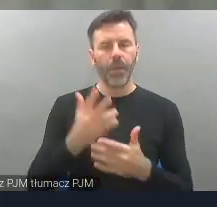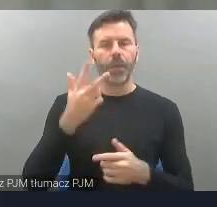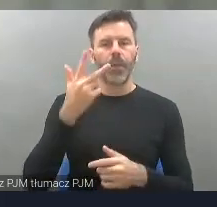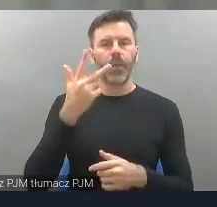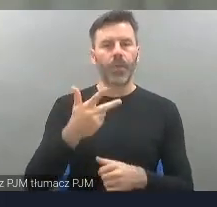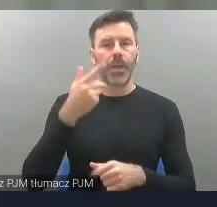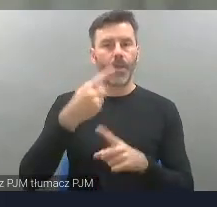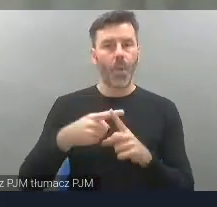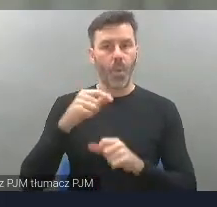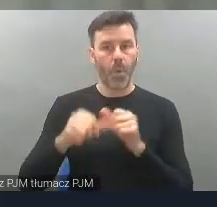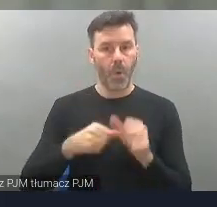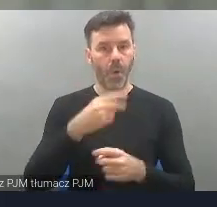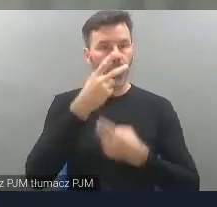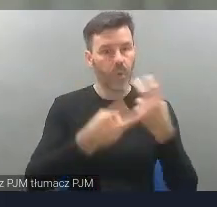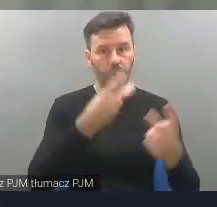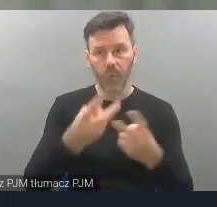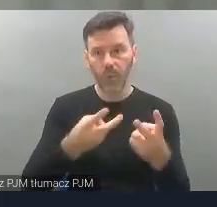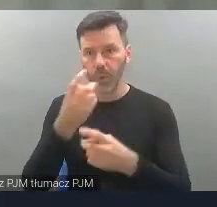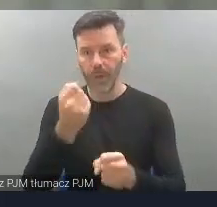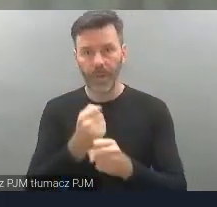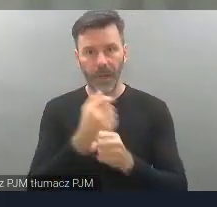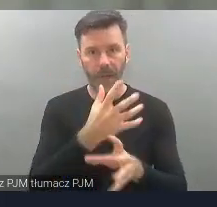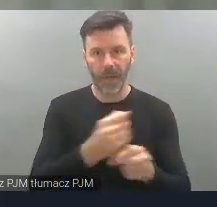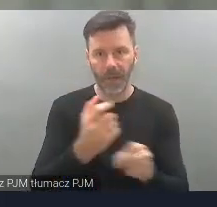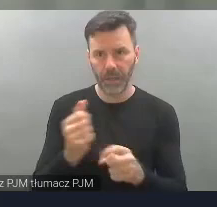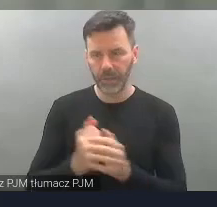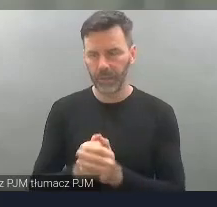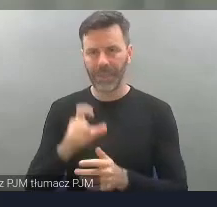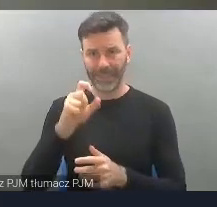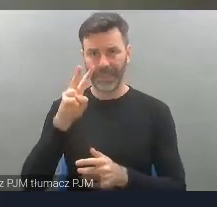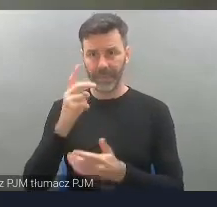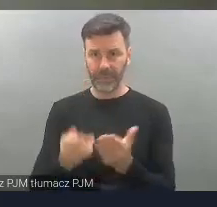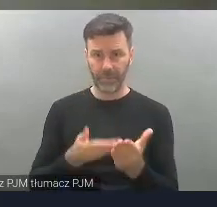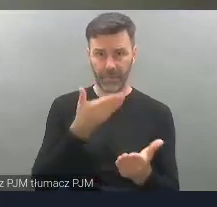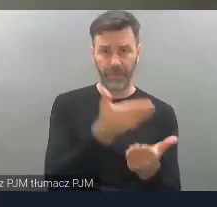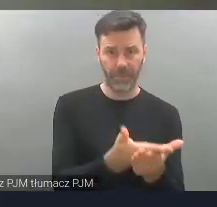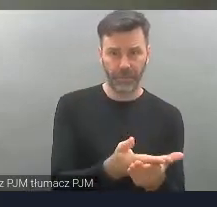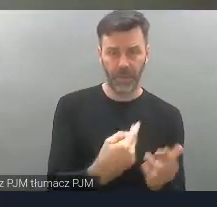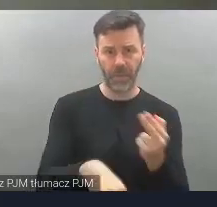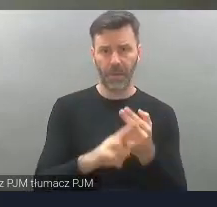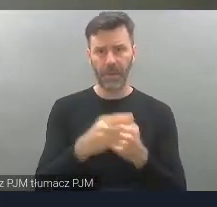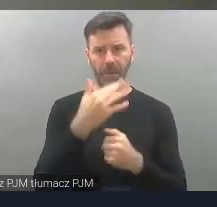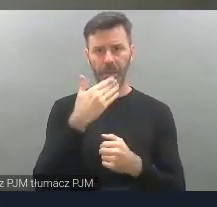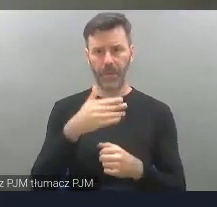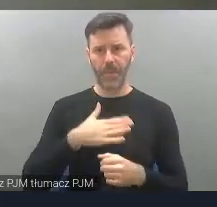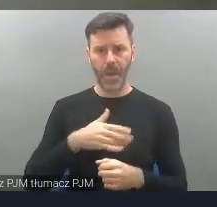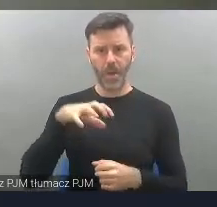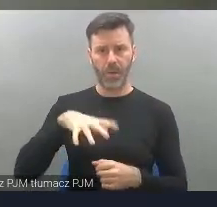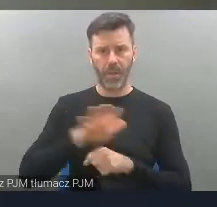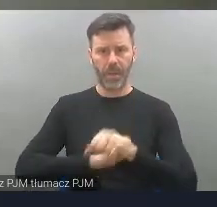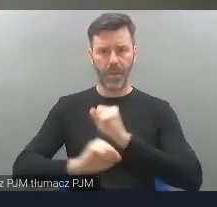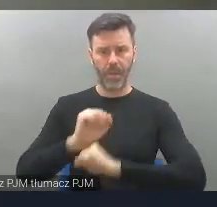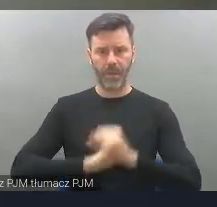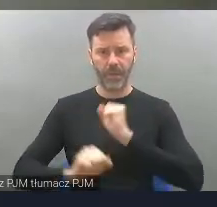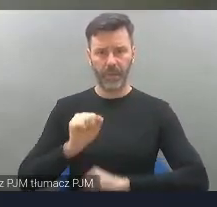znaleźć pracę i w momencie, kiedy składam CV to słyszę, że posiadam orzeczenie o niepełnosprawności i